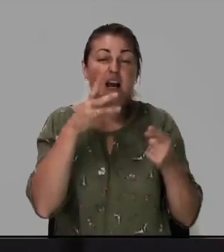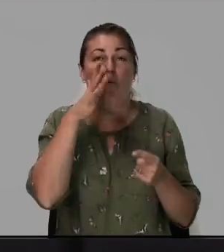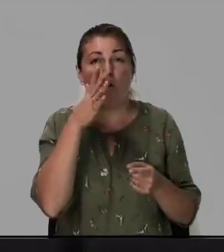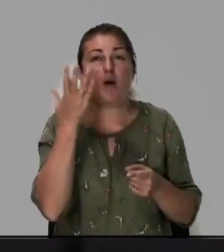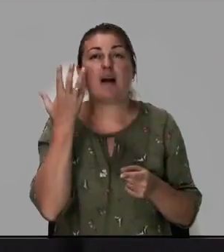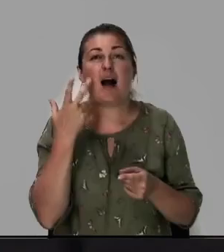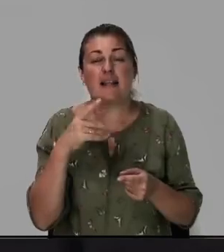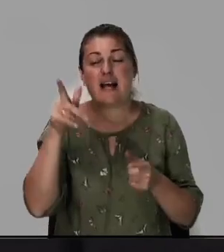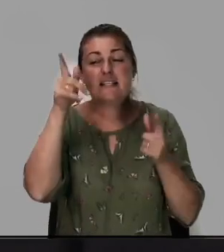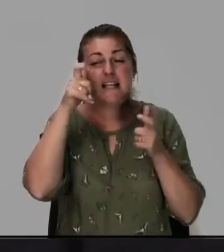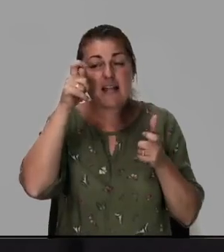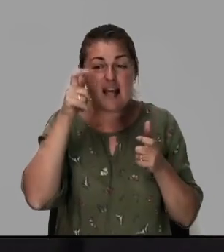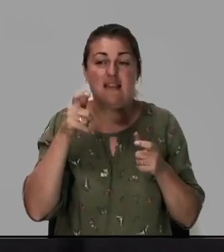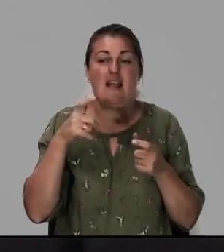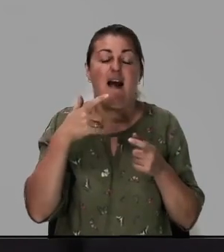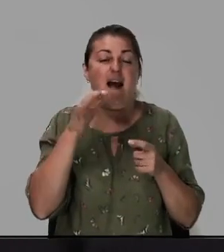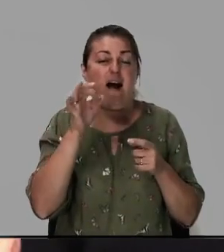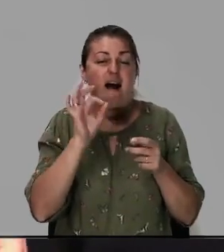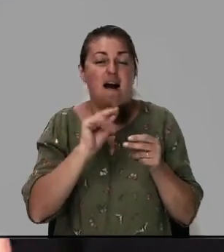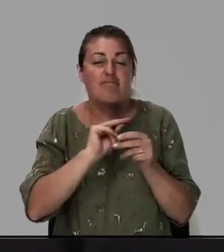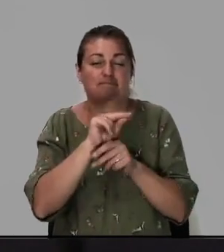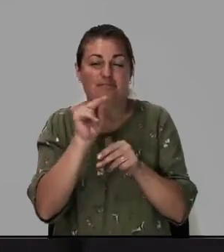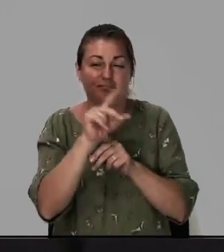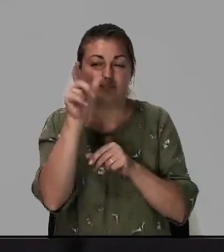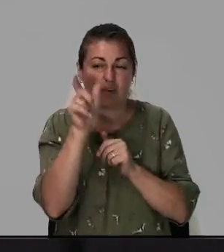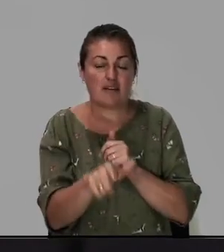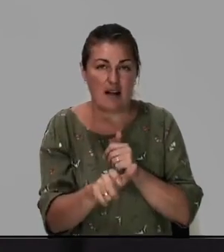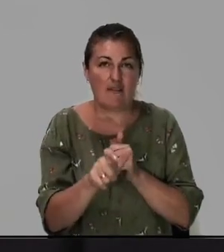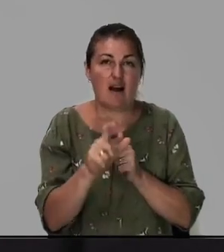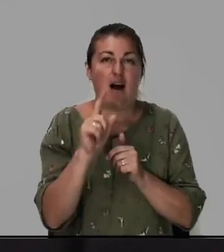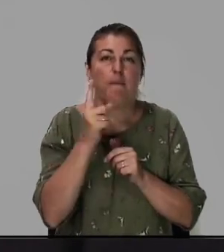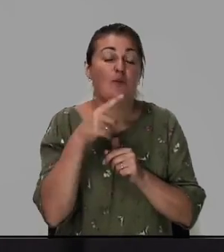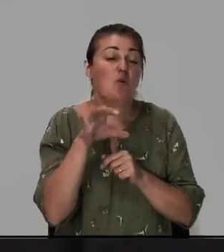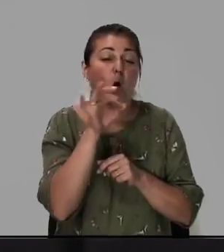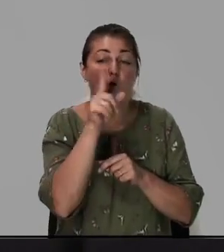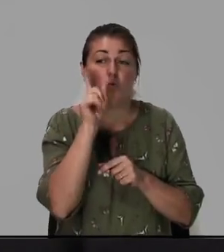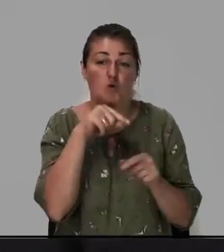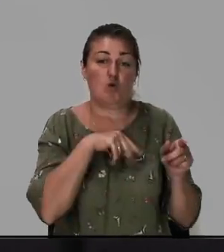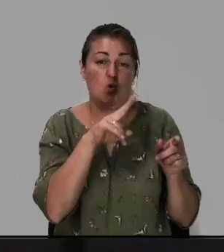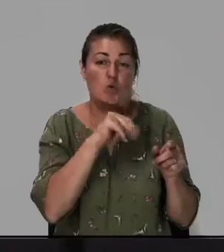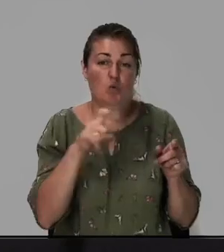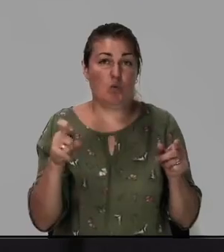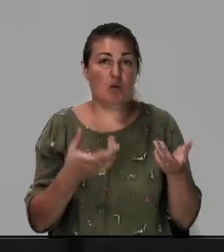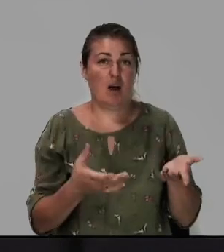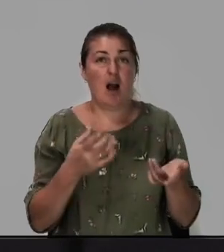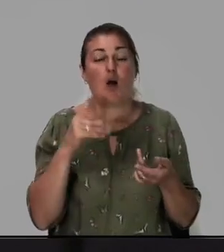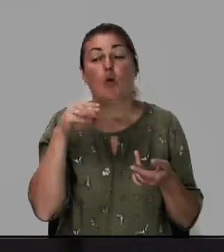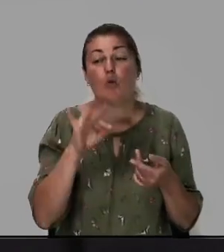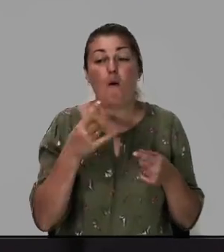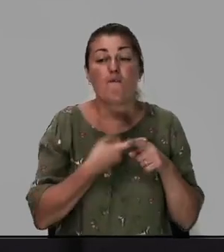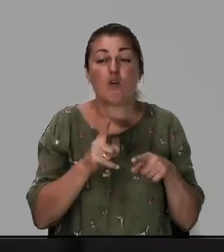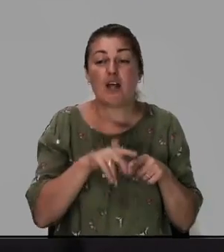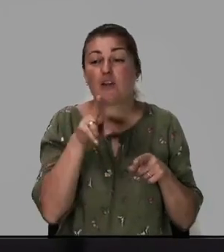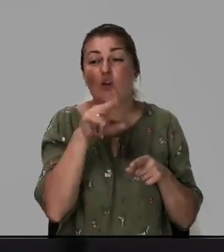когда сатана обочтел человека, потому что он тоже дух, то вот этот